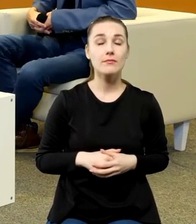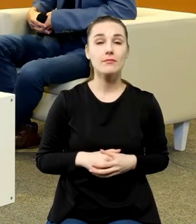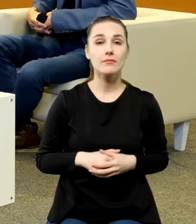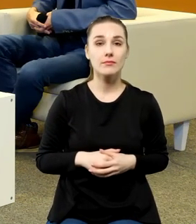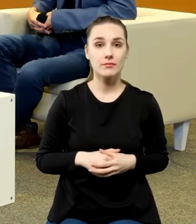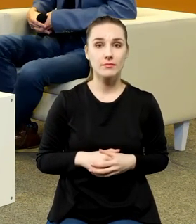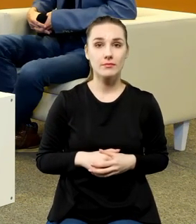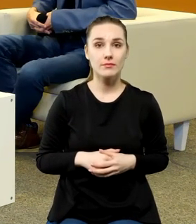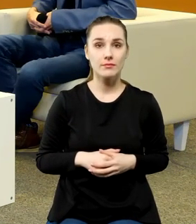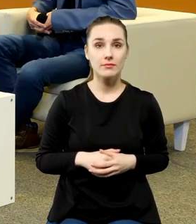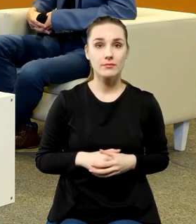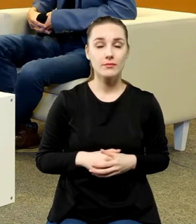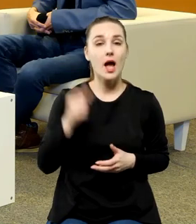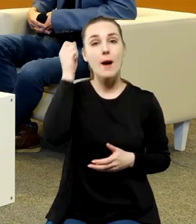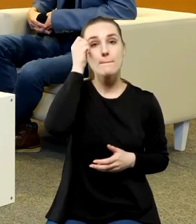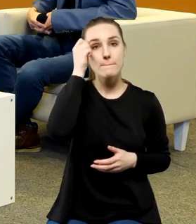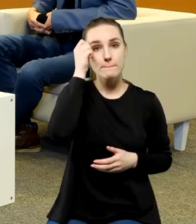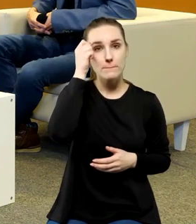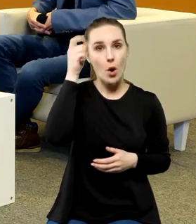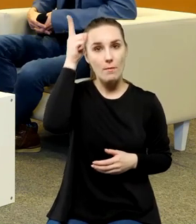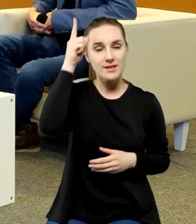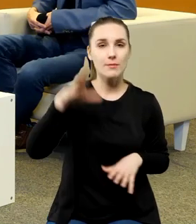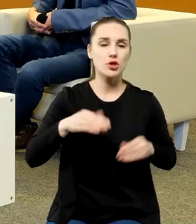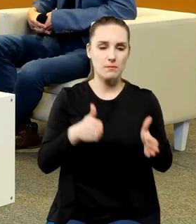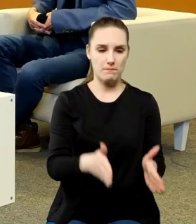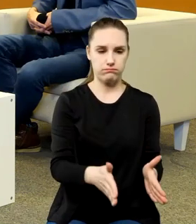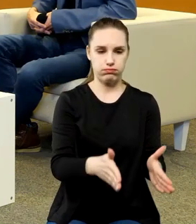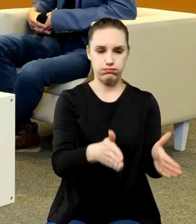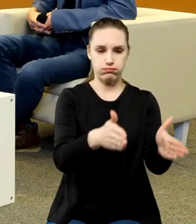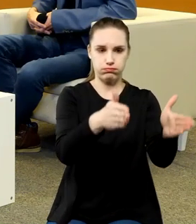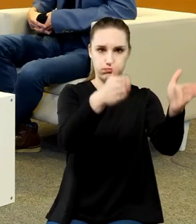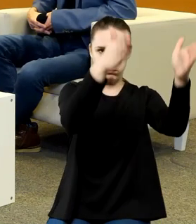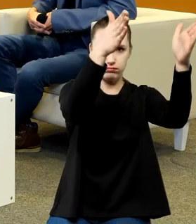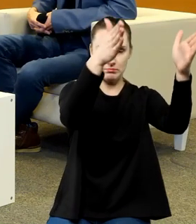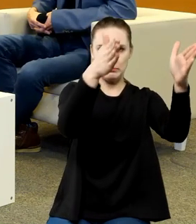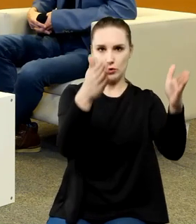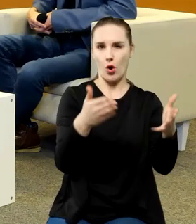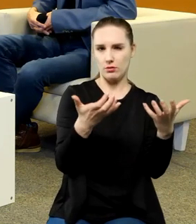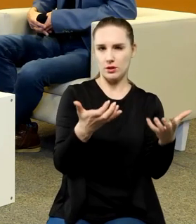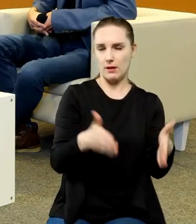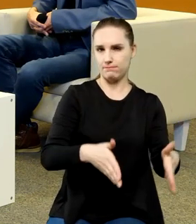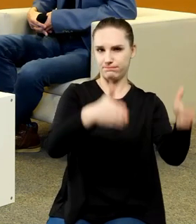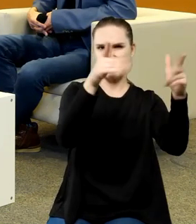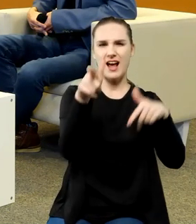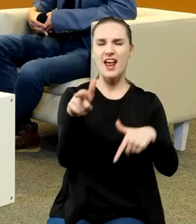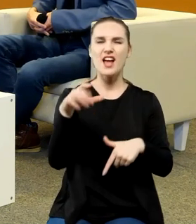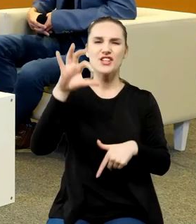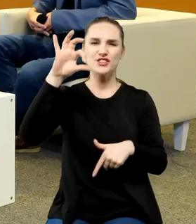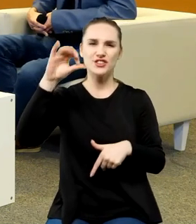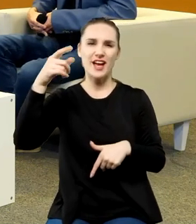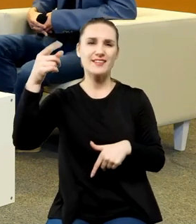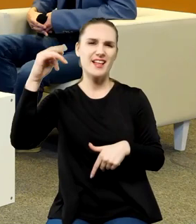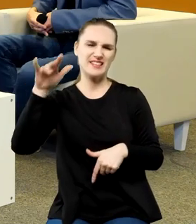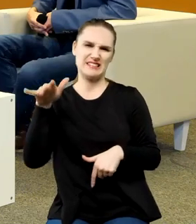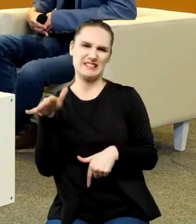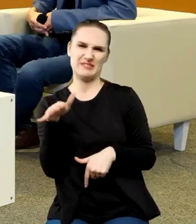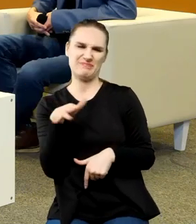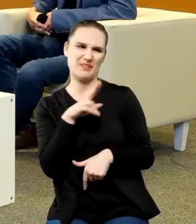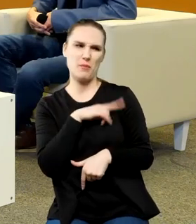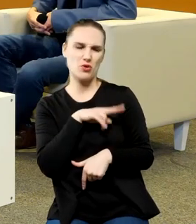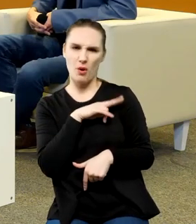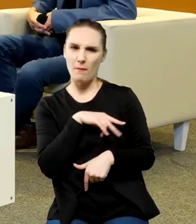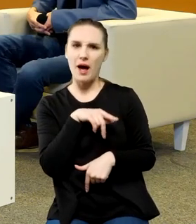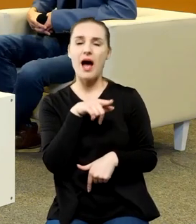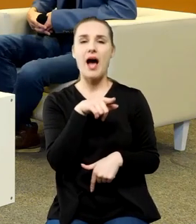najpierw takiego obelisku, który miał powstać, nie podoba się bardzo Śniadeckiemu i później